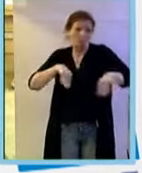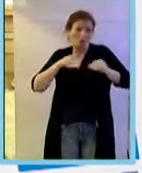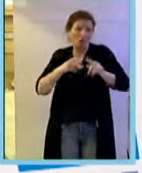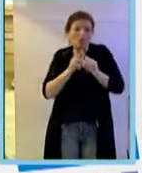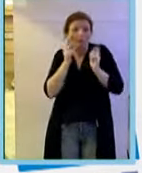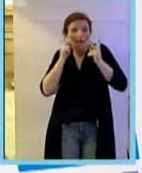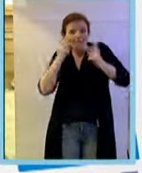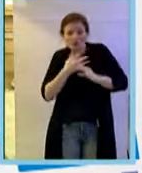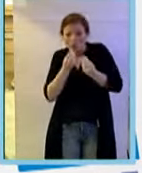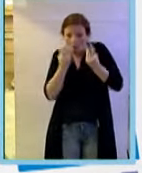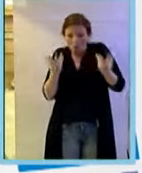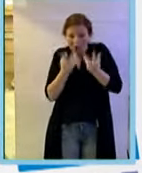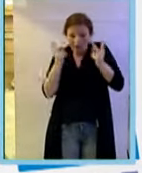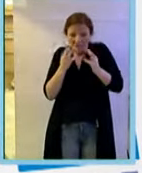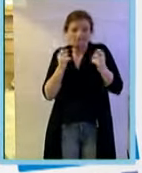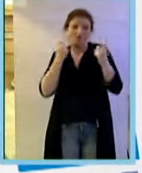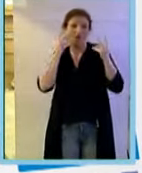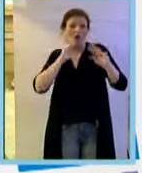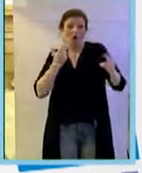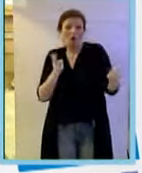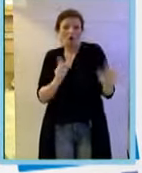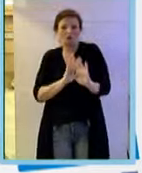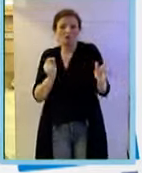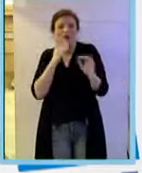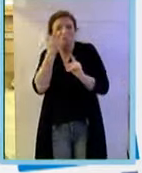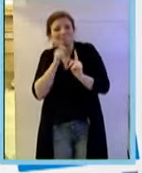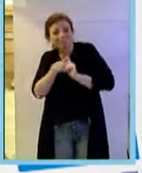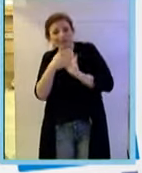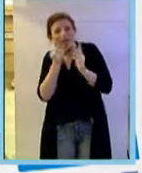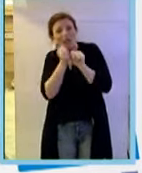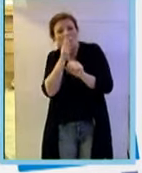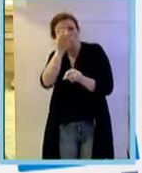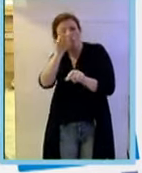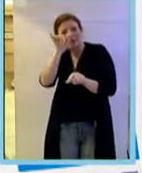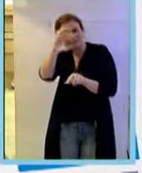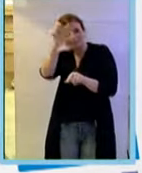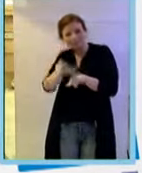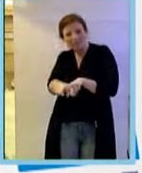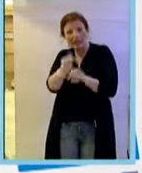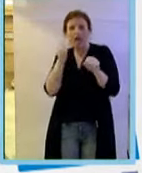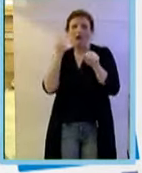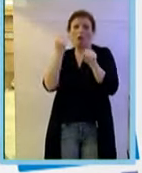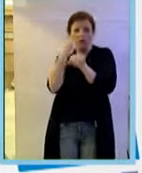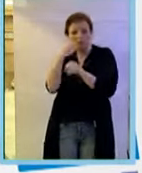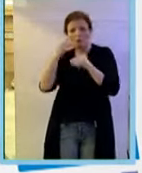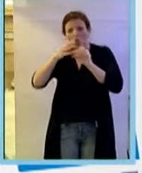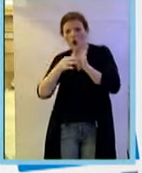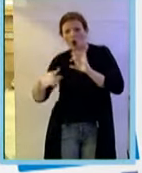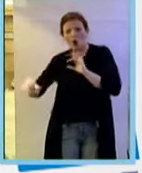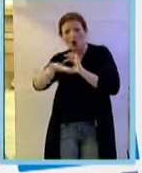veramente di un'entità reale e fisica. Voglio sottolineare il lavoro di Rita Levin, di Talcini e i suoi colleghi, qualche anno